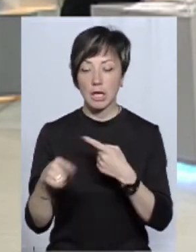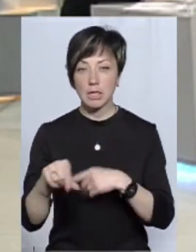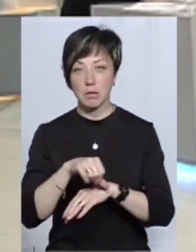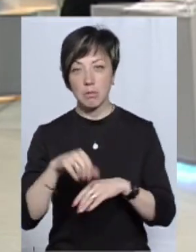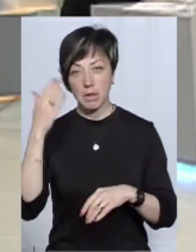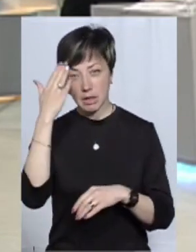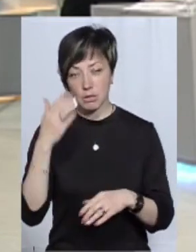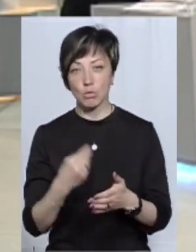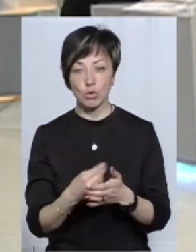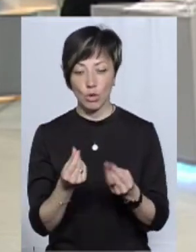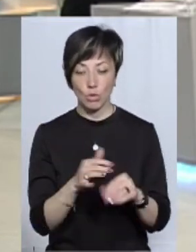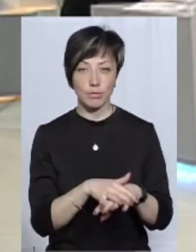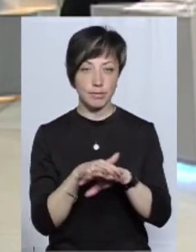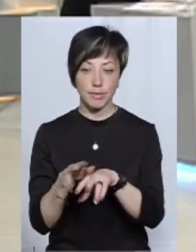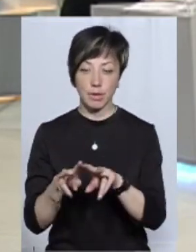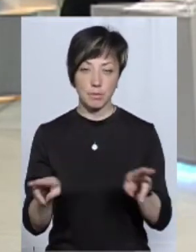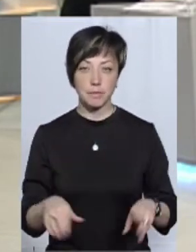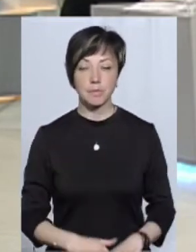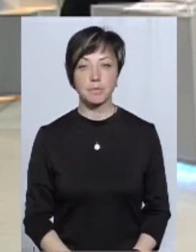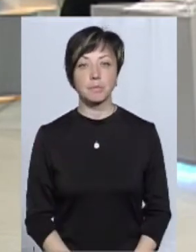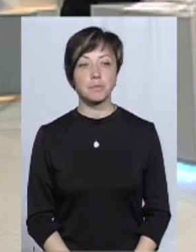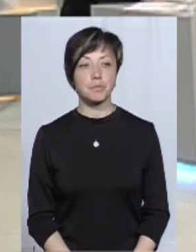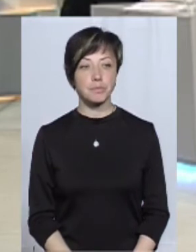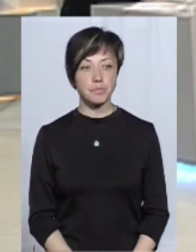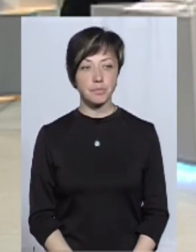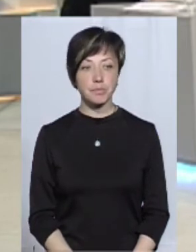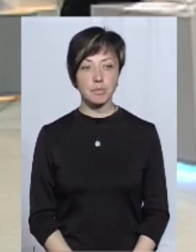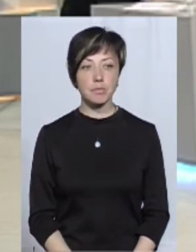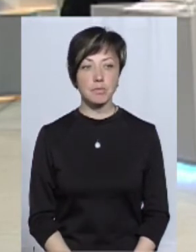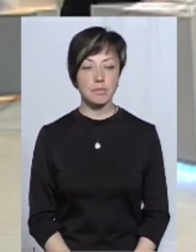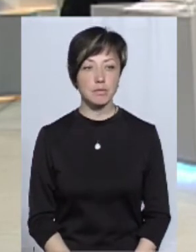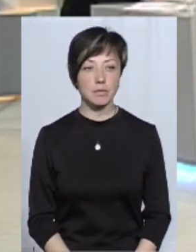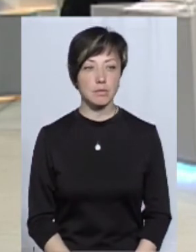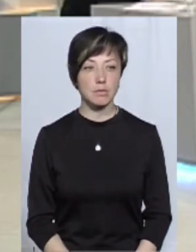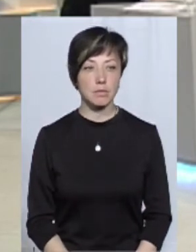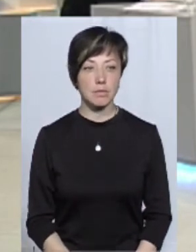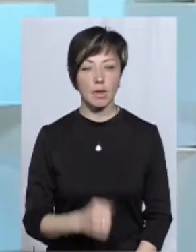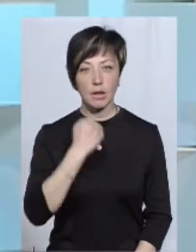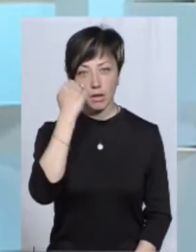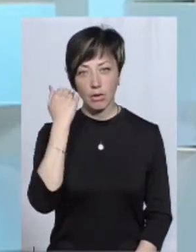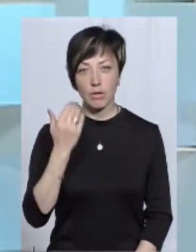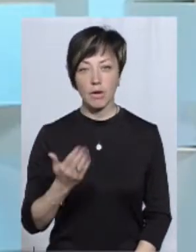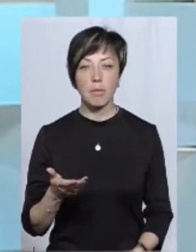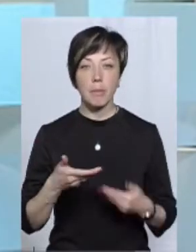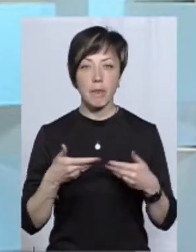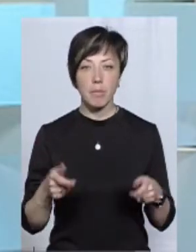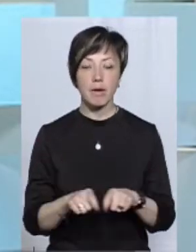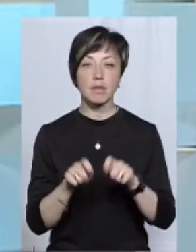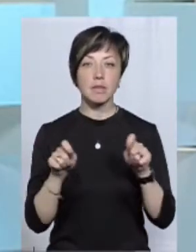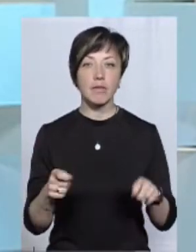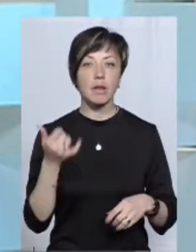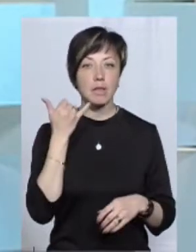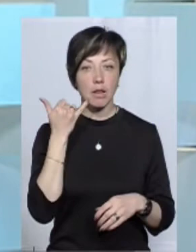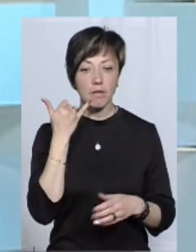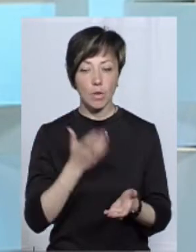іншій митниці бюджету, гроші все рівно йдуть, тим більше тепер на єдиний рахунок. Дякую вам. І ми відкриваємо